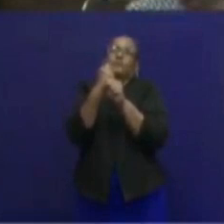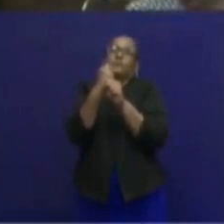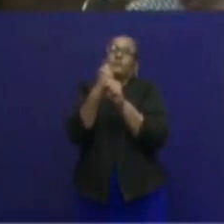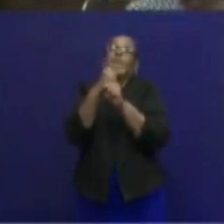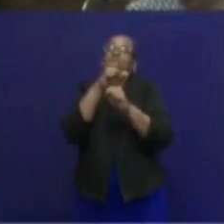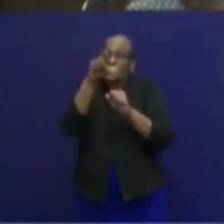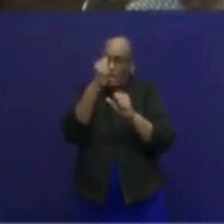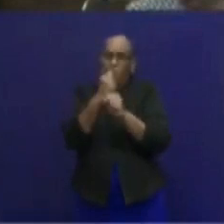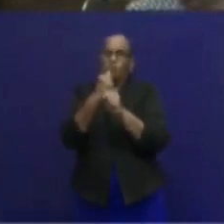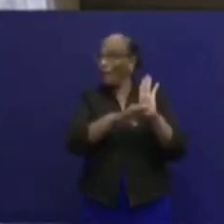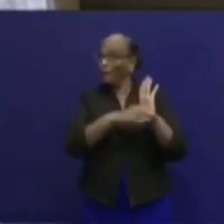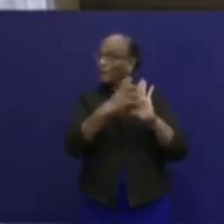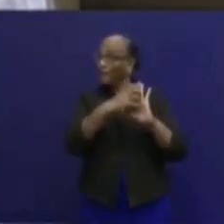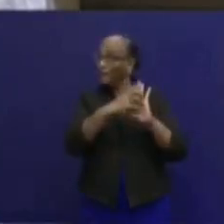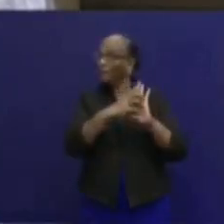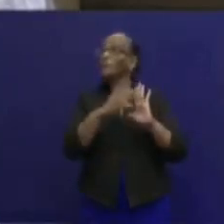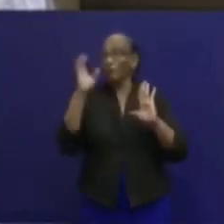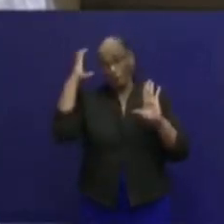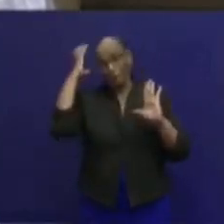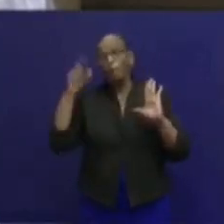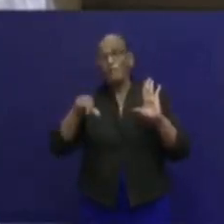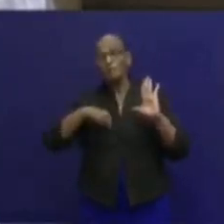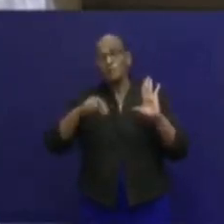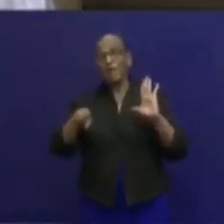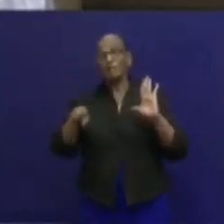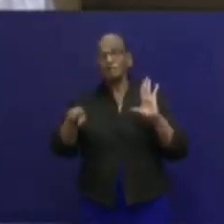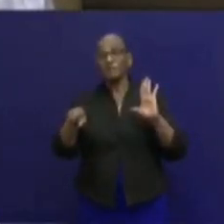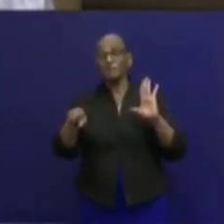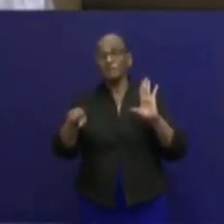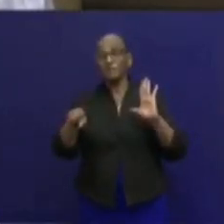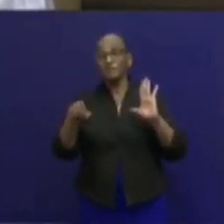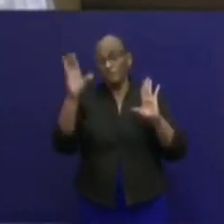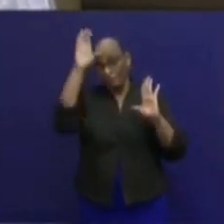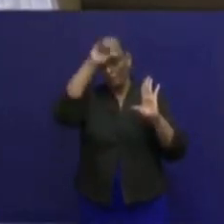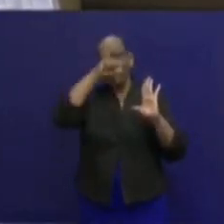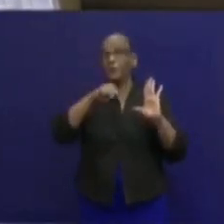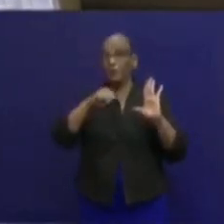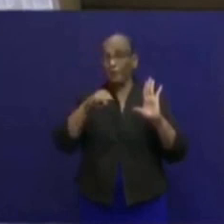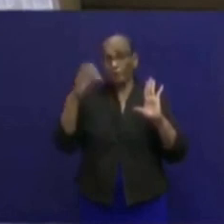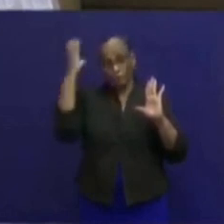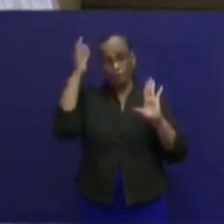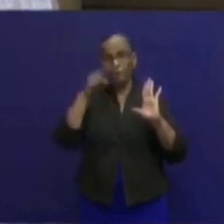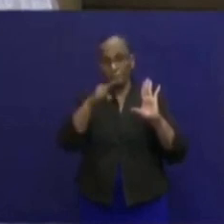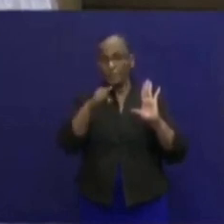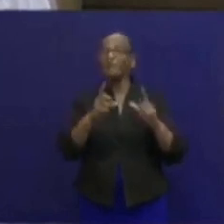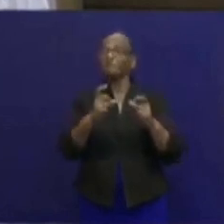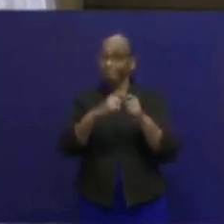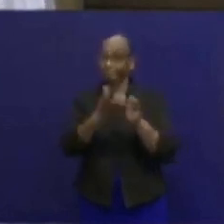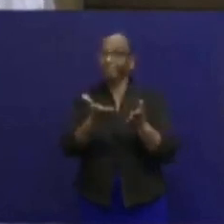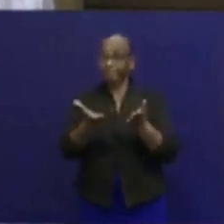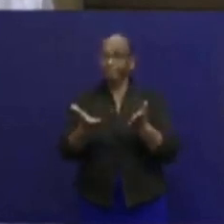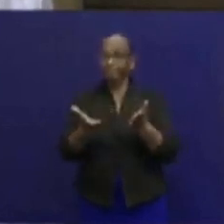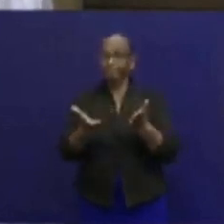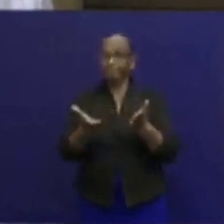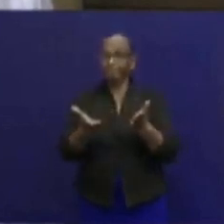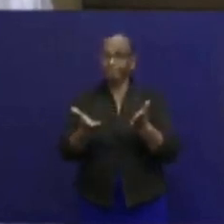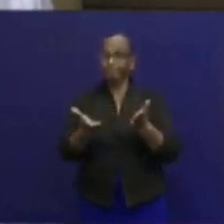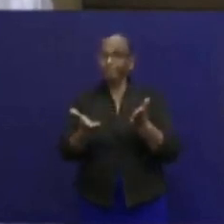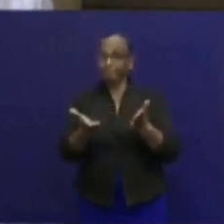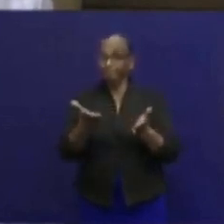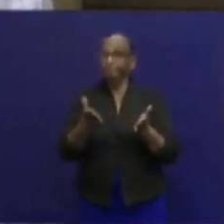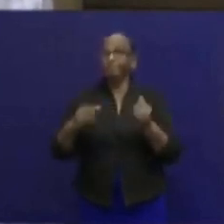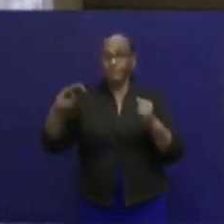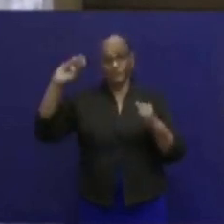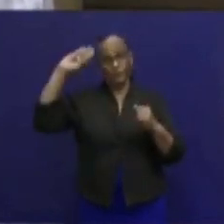persconferentie van de overheid over COVID-19. Een uitzondering wordt gemaakt voor de zorgverleners en diensten